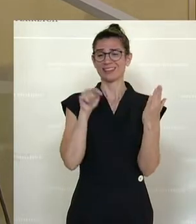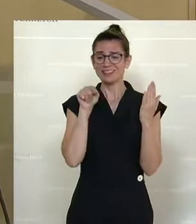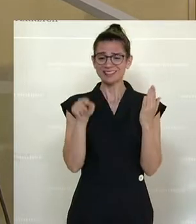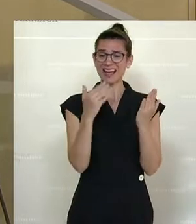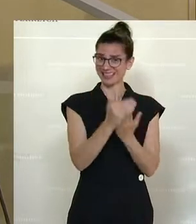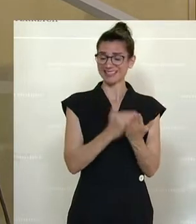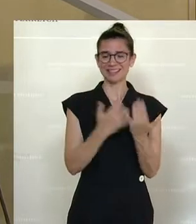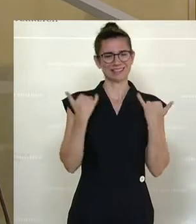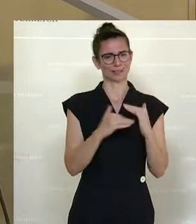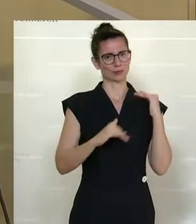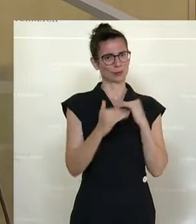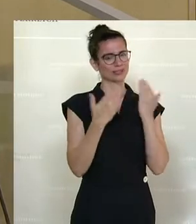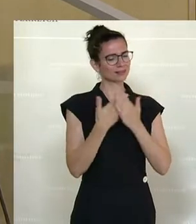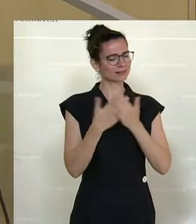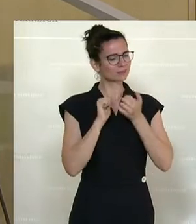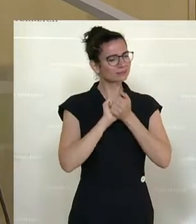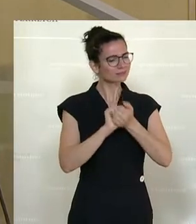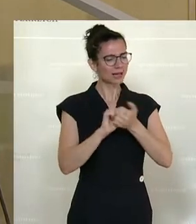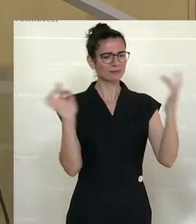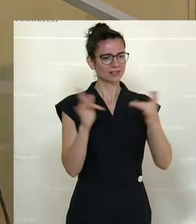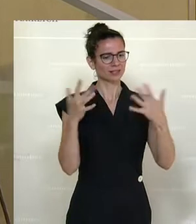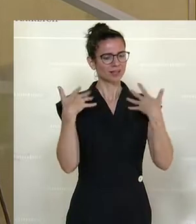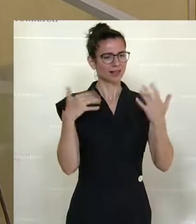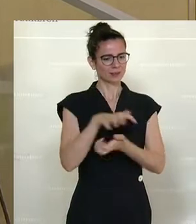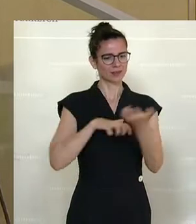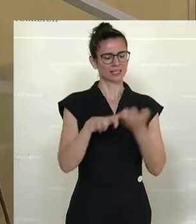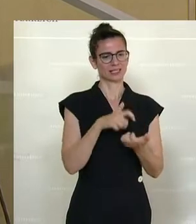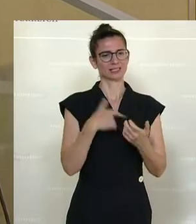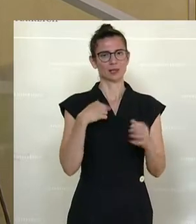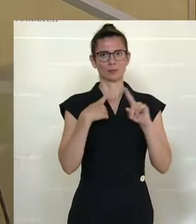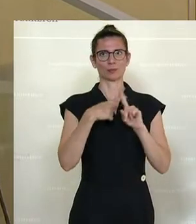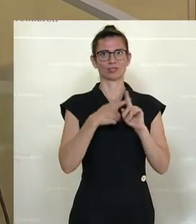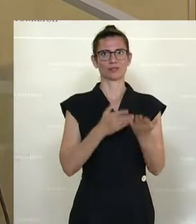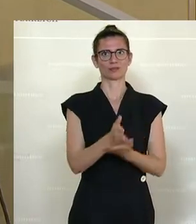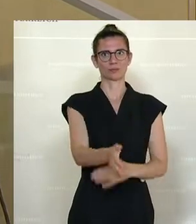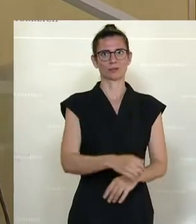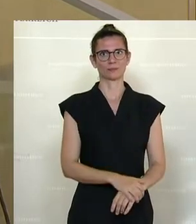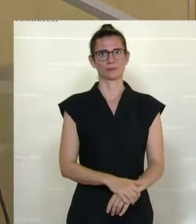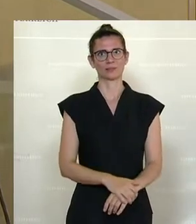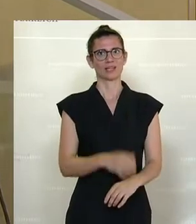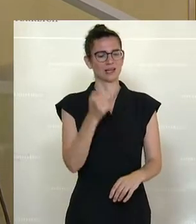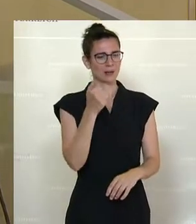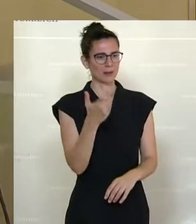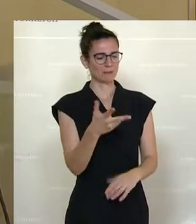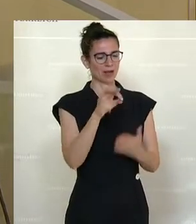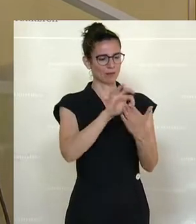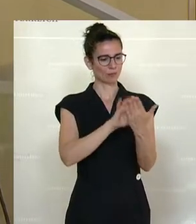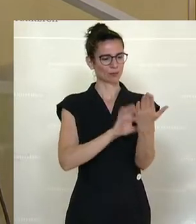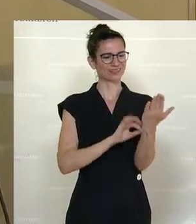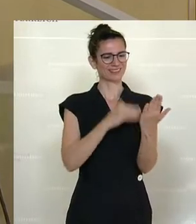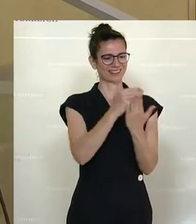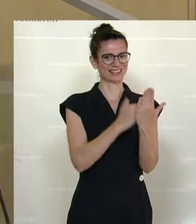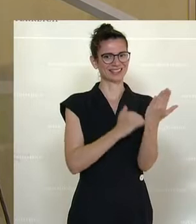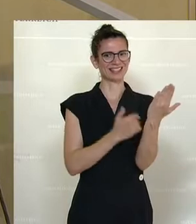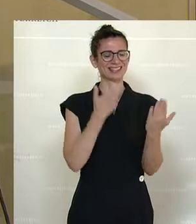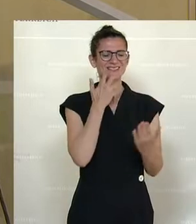sind, dass wir im Kampf gegen die Klimakrise erfolgreich sein können. Ich möchte auf ein paar Punkte aus dem Gesetzespaket noch eingehen, weil ich glaube,